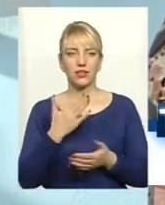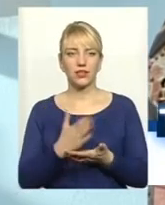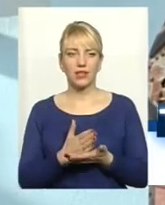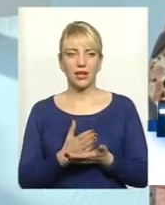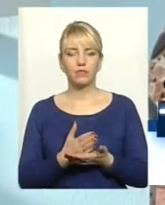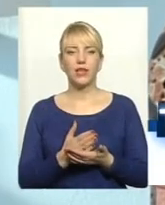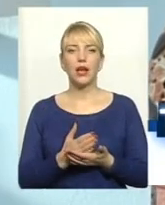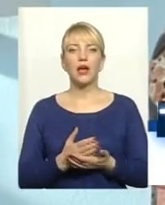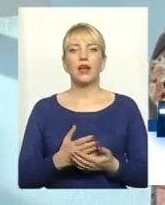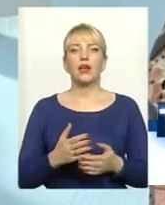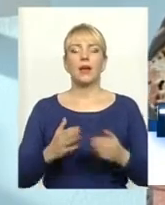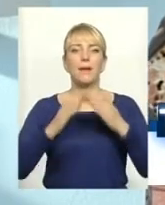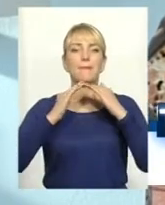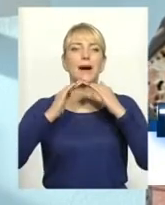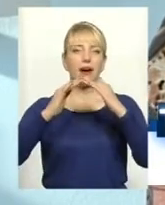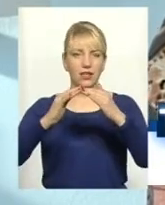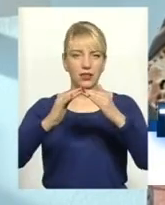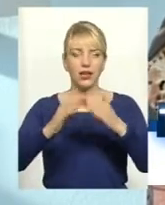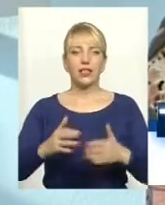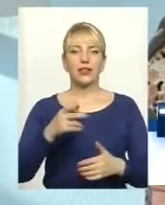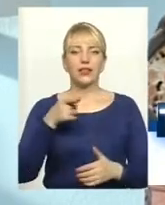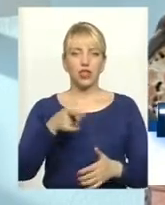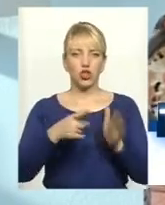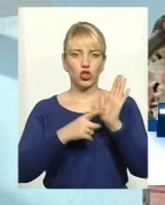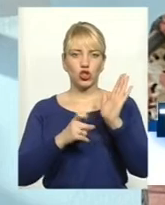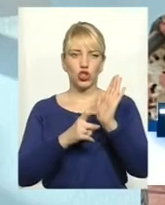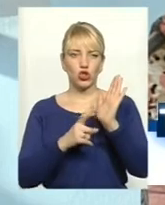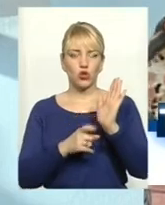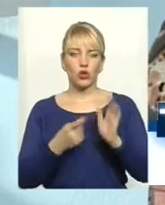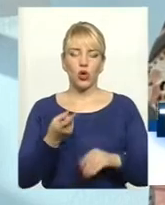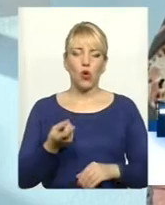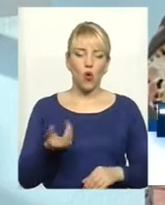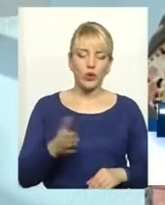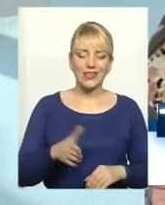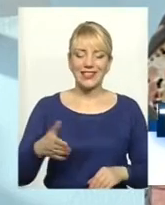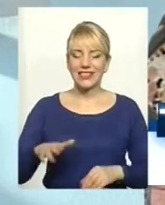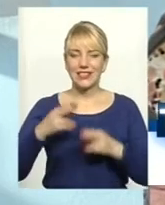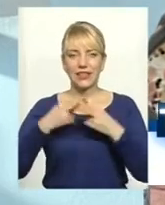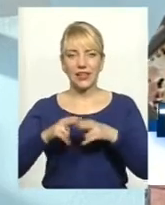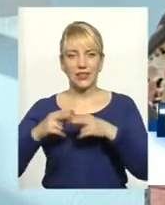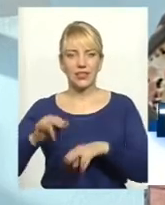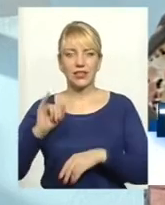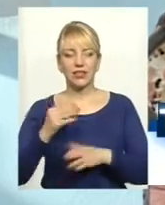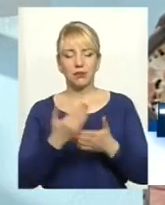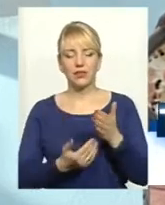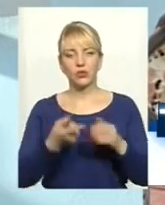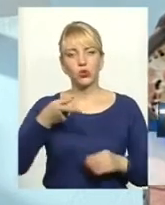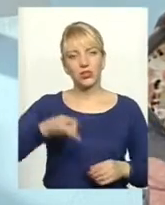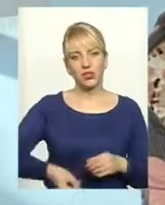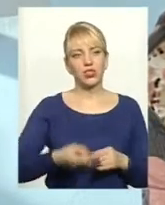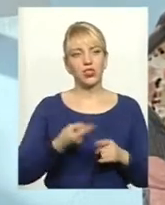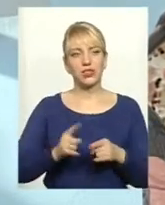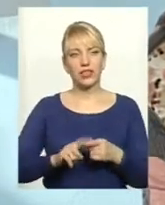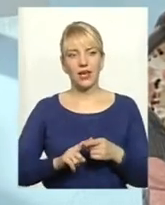парк зернозбиральної техніки, наліччя 1600 одиниць техніки. З них близько тисячі – це